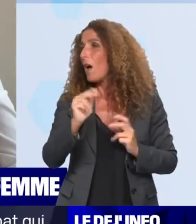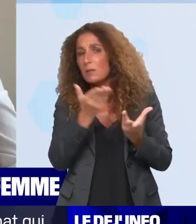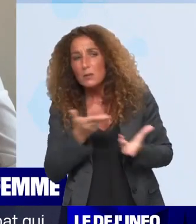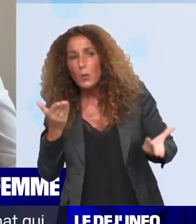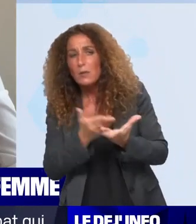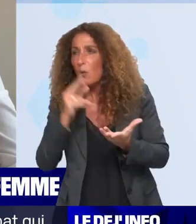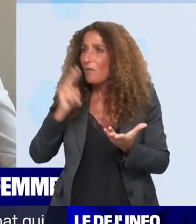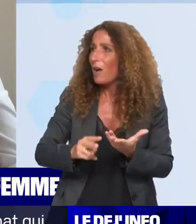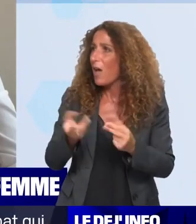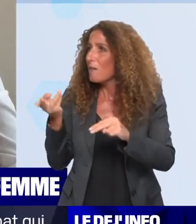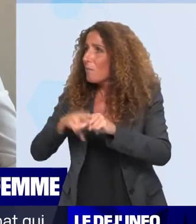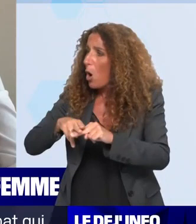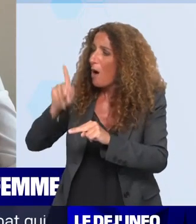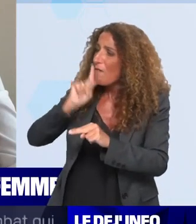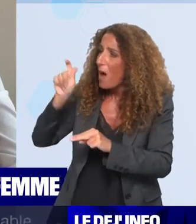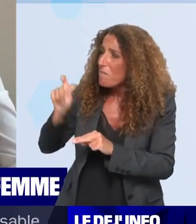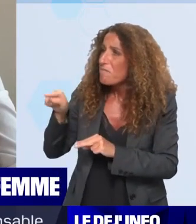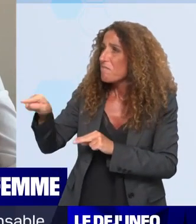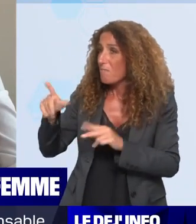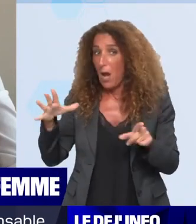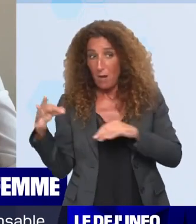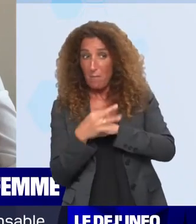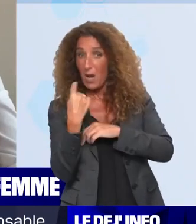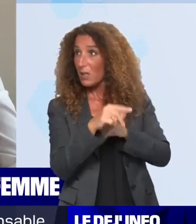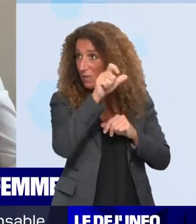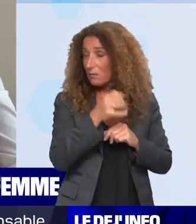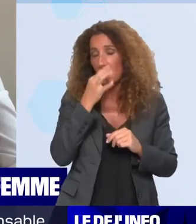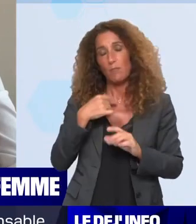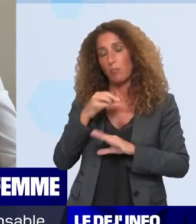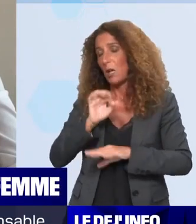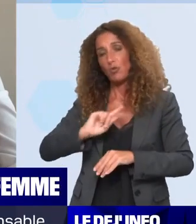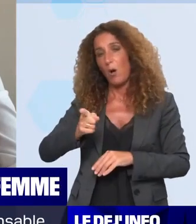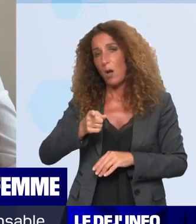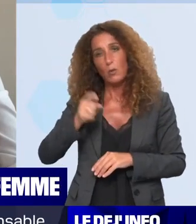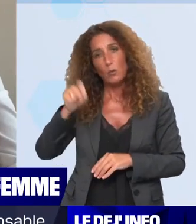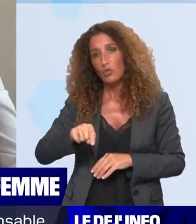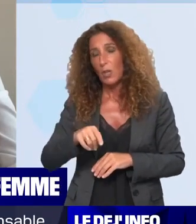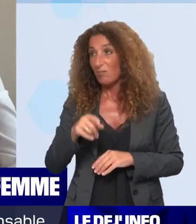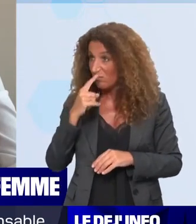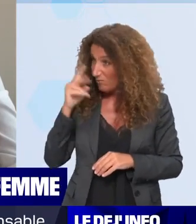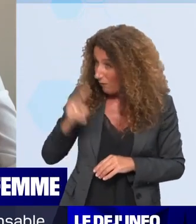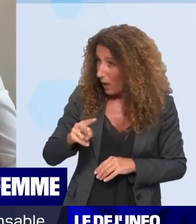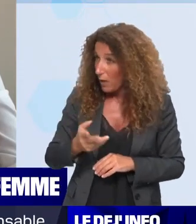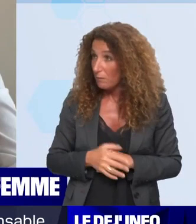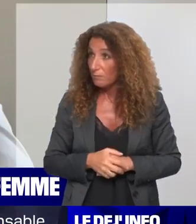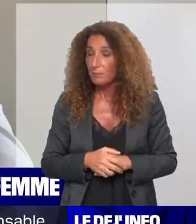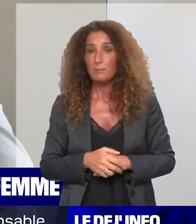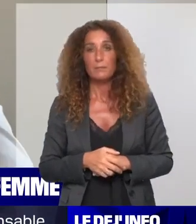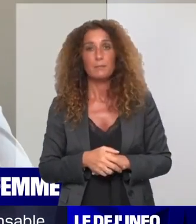décès de cette femme. Mais en tout était de cause, son époux dit « je n'avais pas d'autre choix ». Est-ce que c'est vrai ?